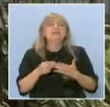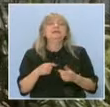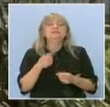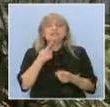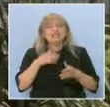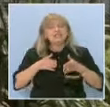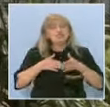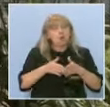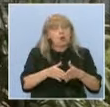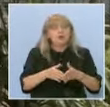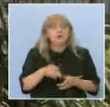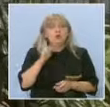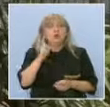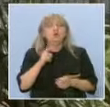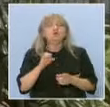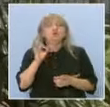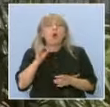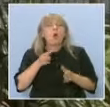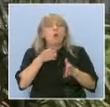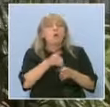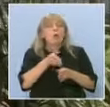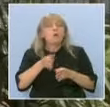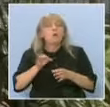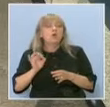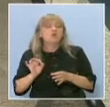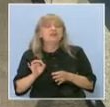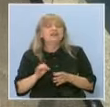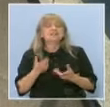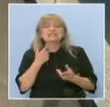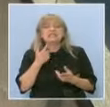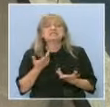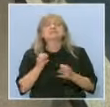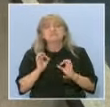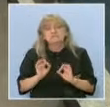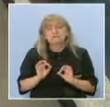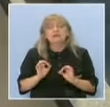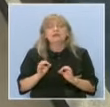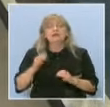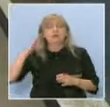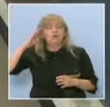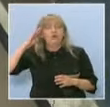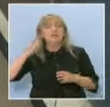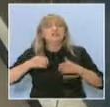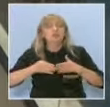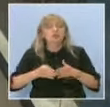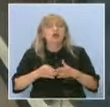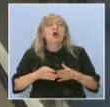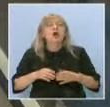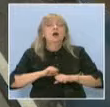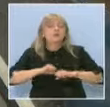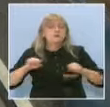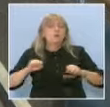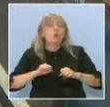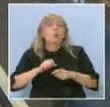с кораби, които да оборудват със съответните средства. Това могат да бъде примерно военен кораб, торпеда, торпедни